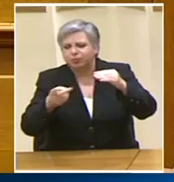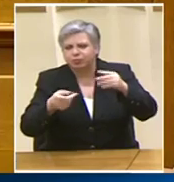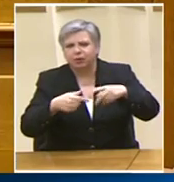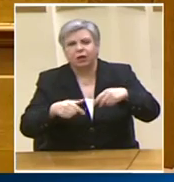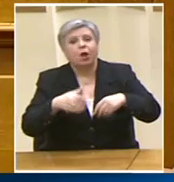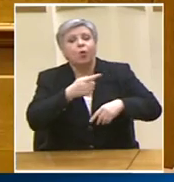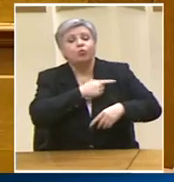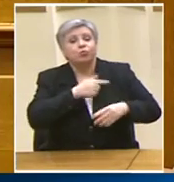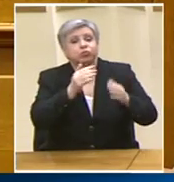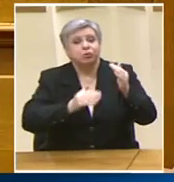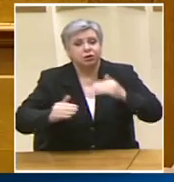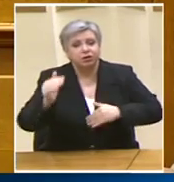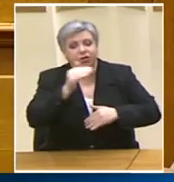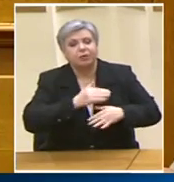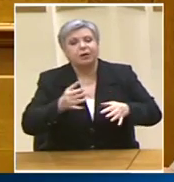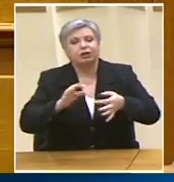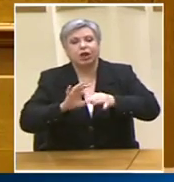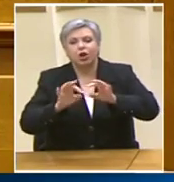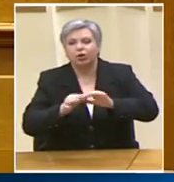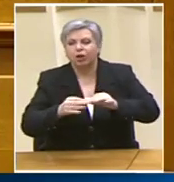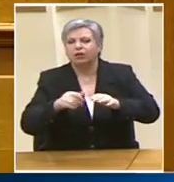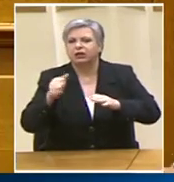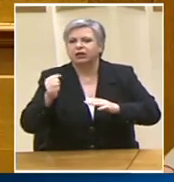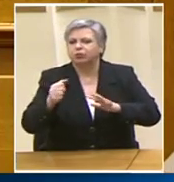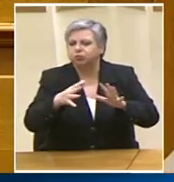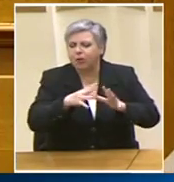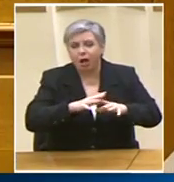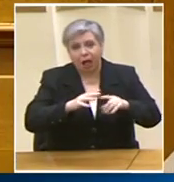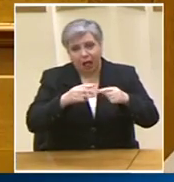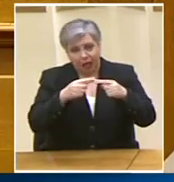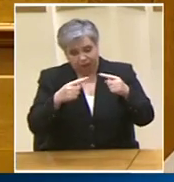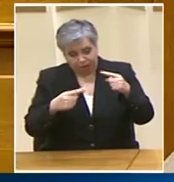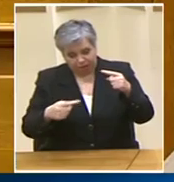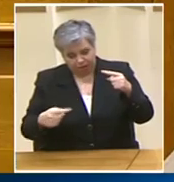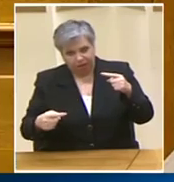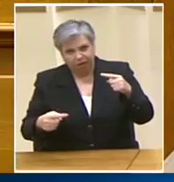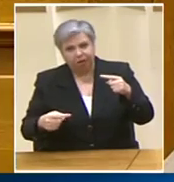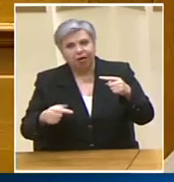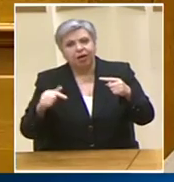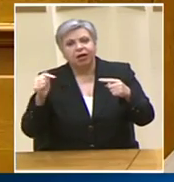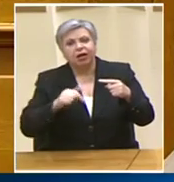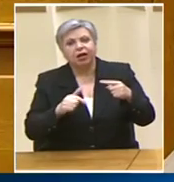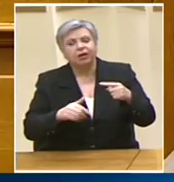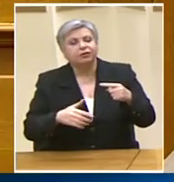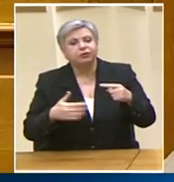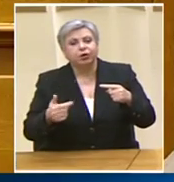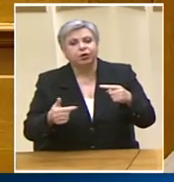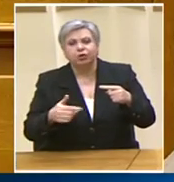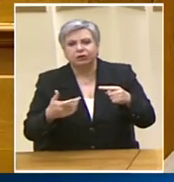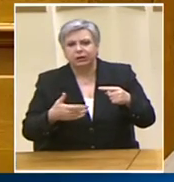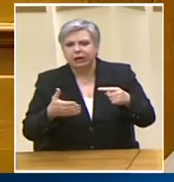προϊσταμένων των οργανικών μονάδων της Εθνικής Αρχής Διαφάνειας οι μεταβατικές διατάξεις